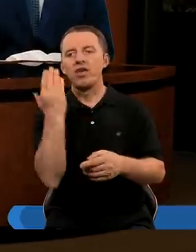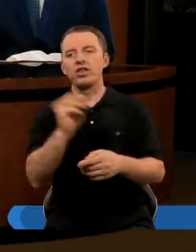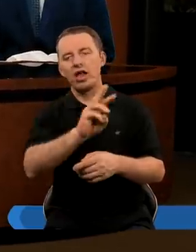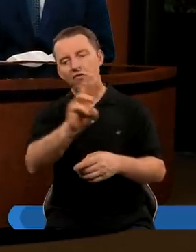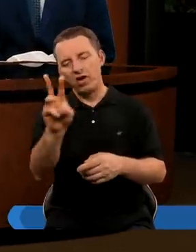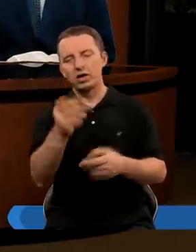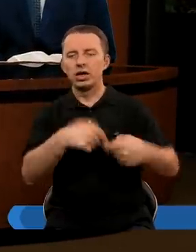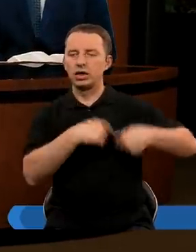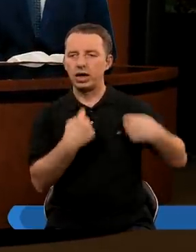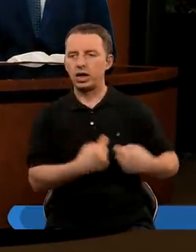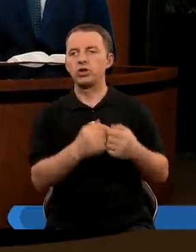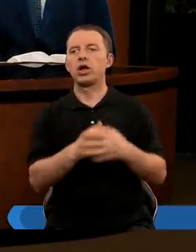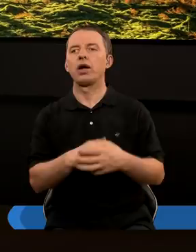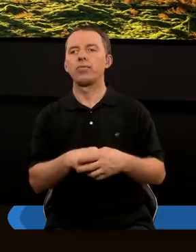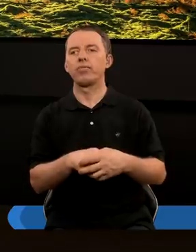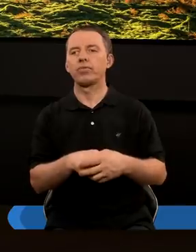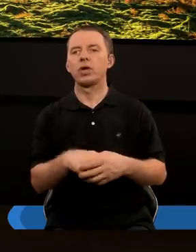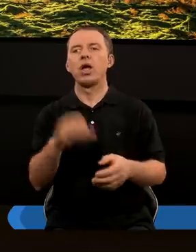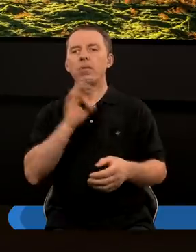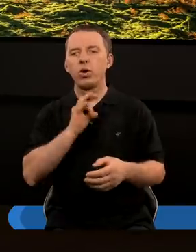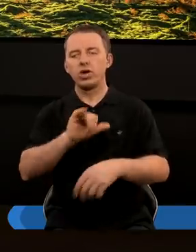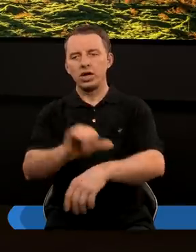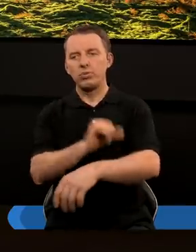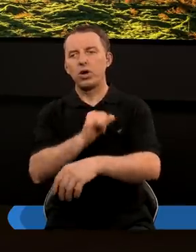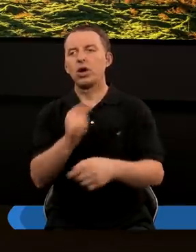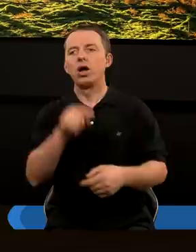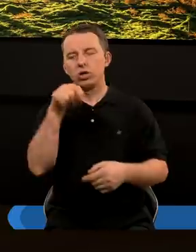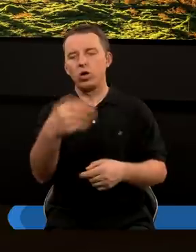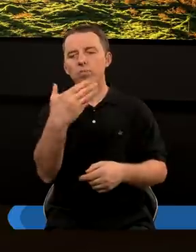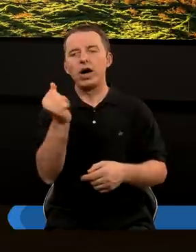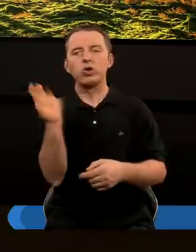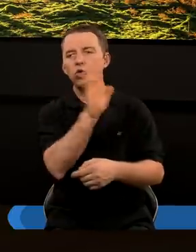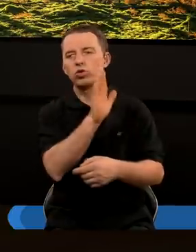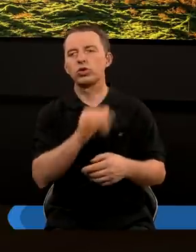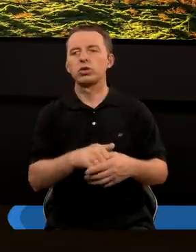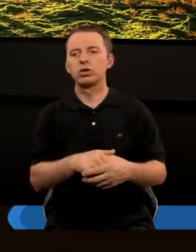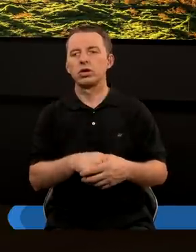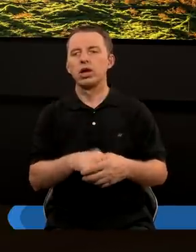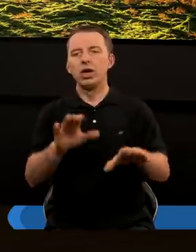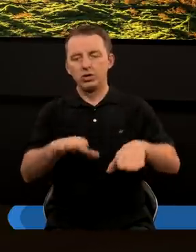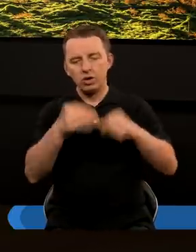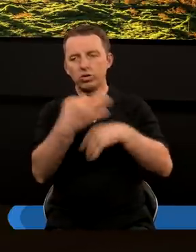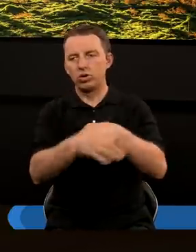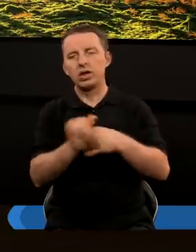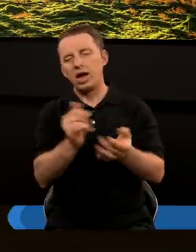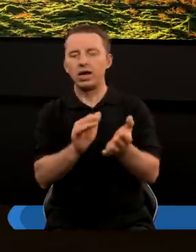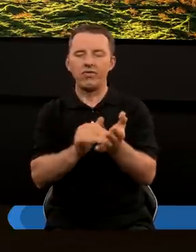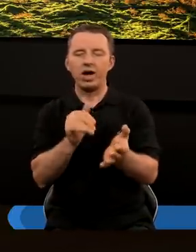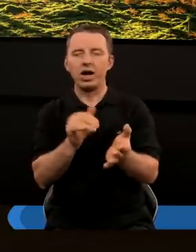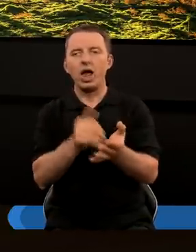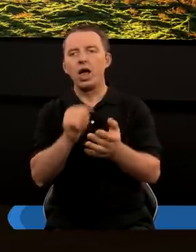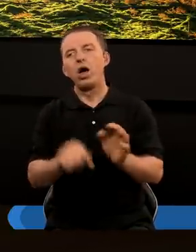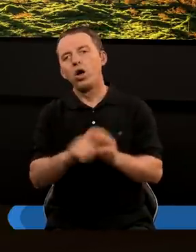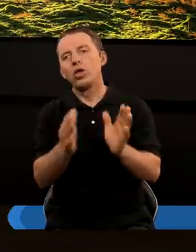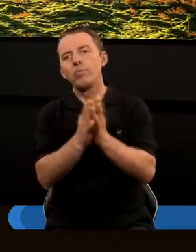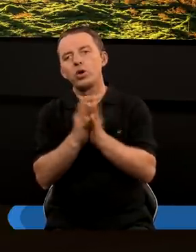Witam Was serdecznie. A moje imię to Mariusz. Znaczymy nasze studium jak zwykle